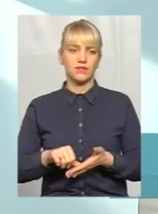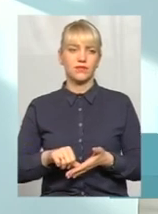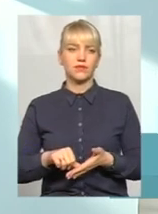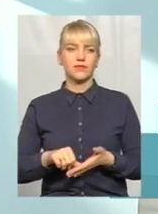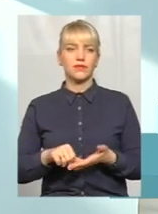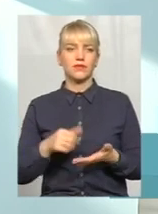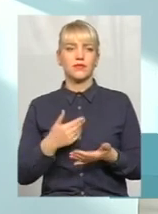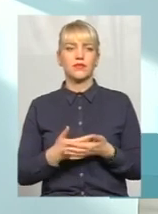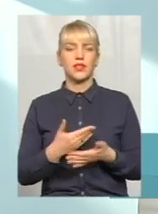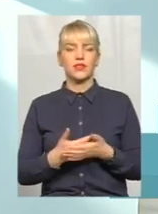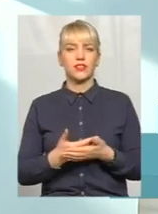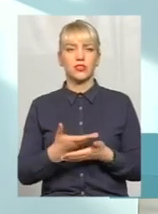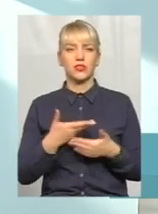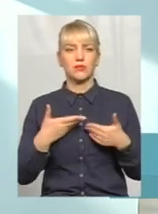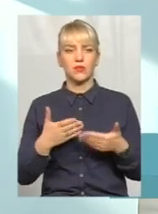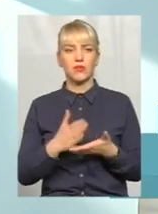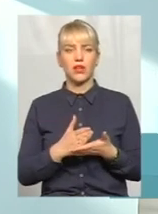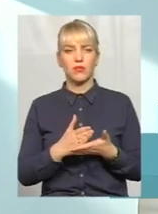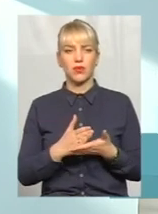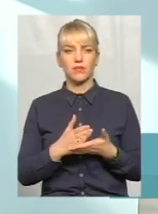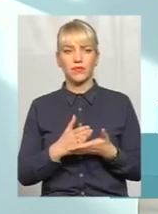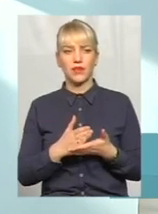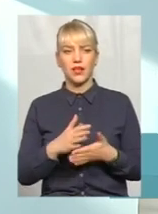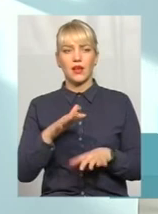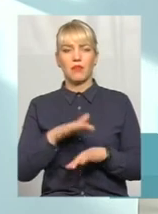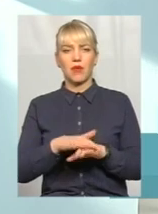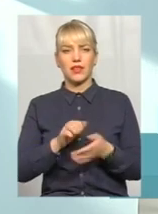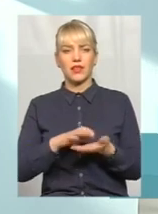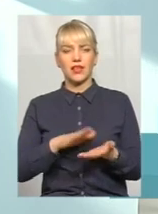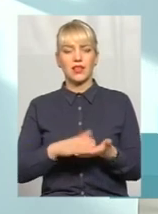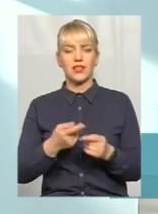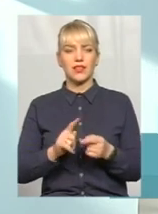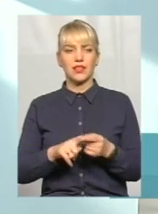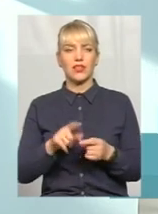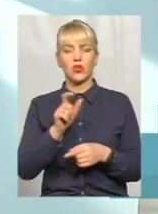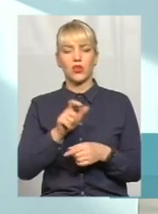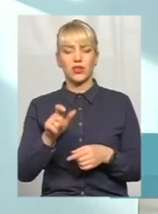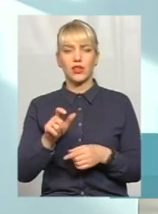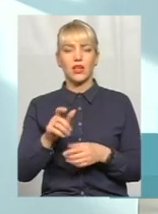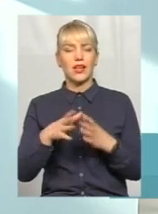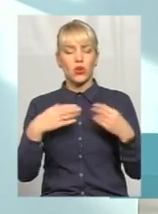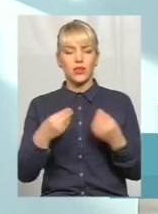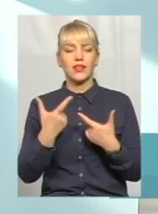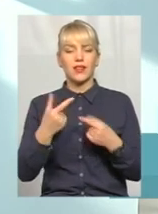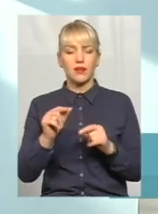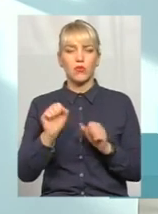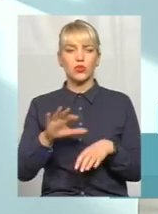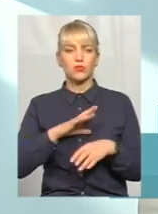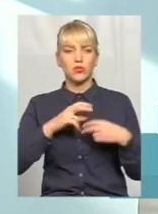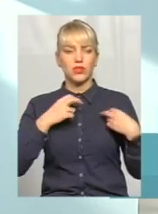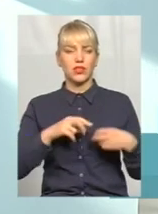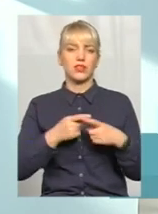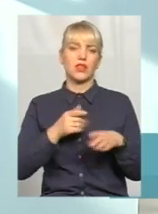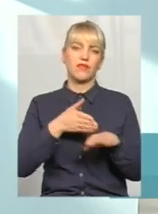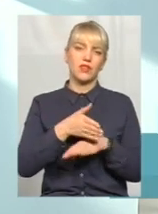Практично ми маємо банк даних тих родин, там, де може бути ризик, їх відвідуємо, з ними